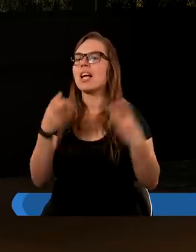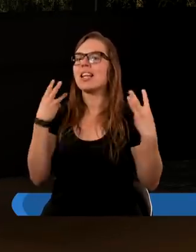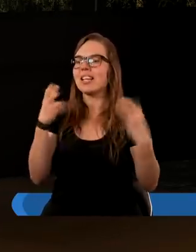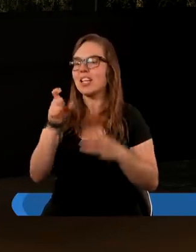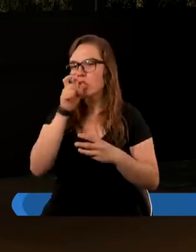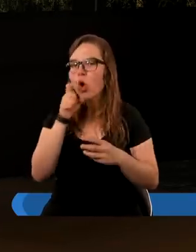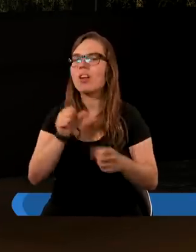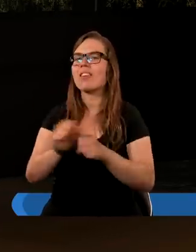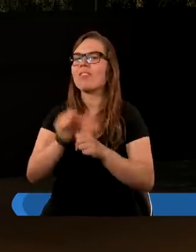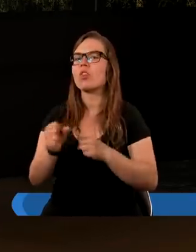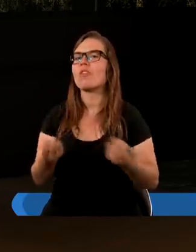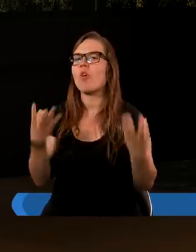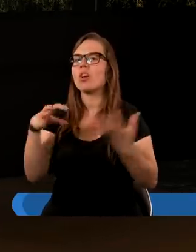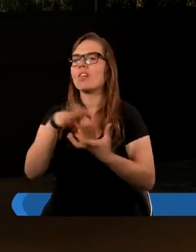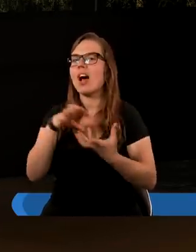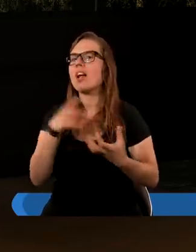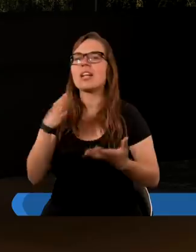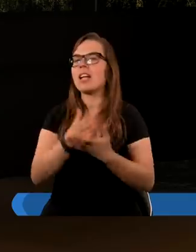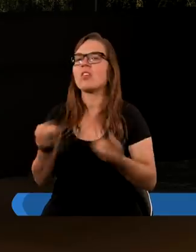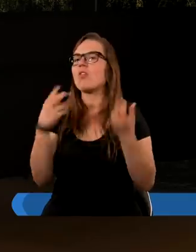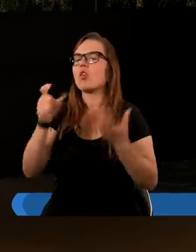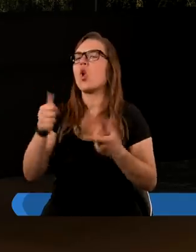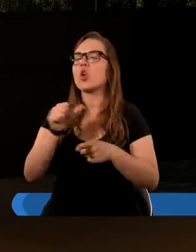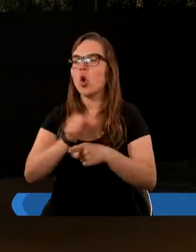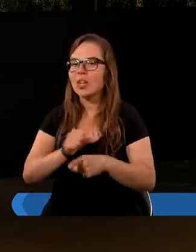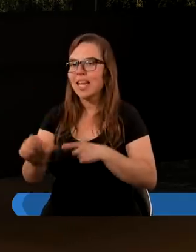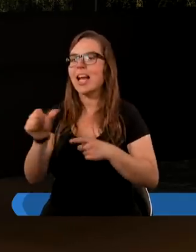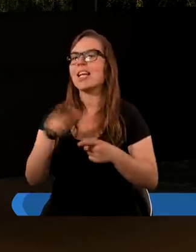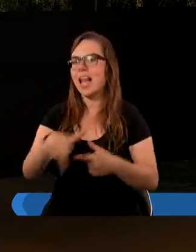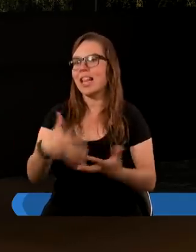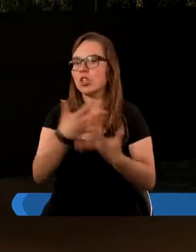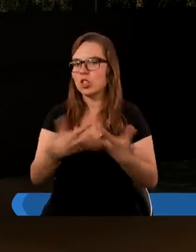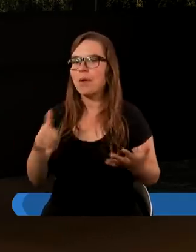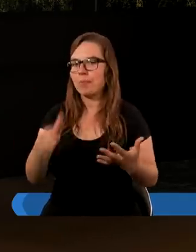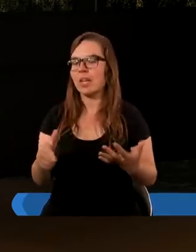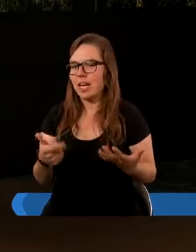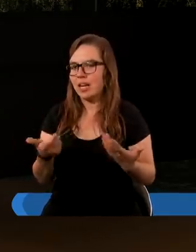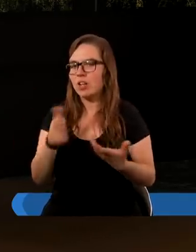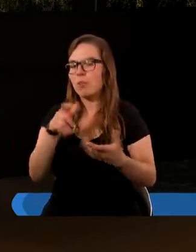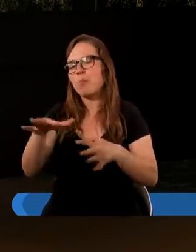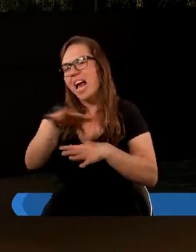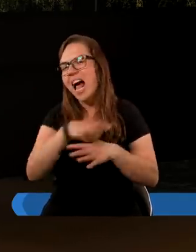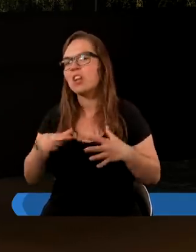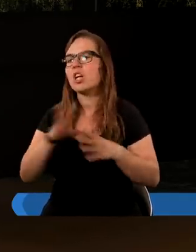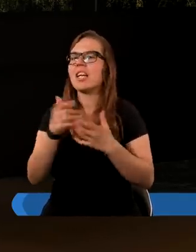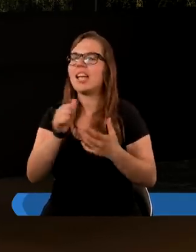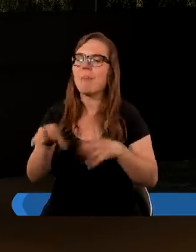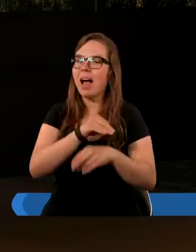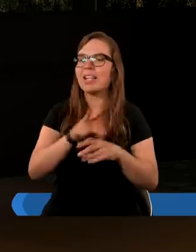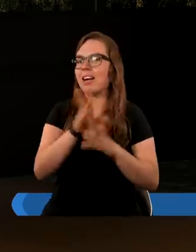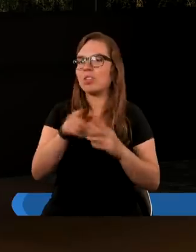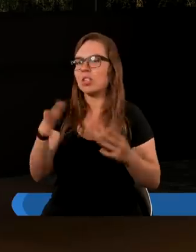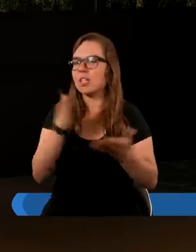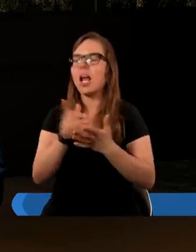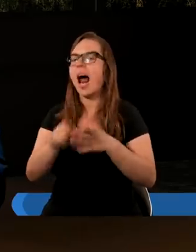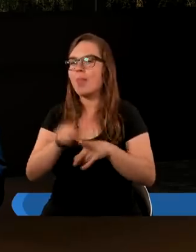rozumieniu stworzeniu świata Pan Bóg nie tylko stworzył to, co jest na tej ziemi, czyli przestrzeń i świat materialny, ale